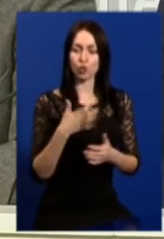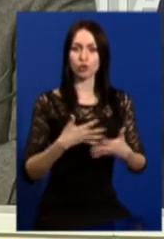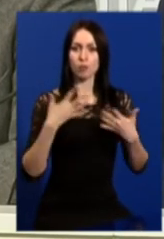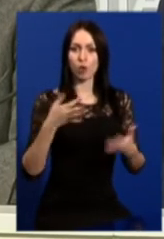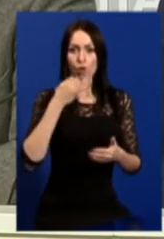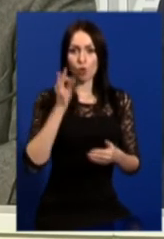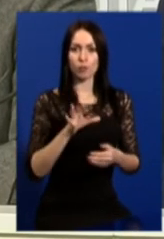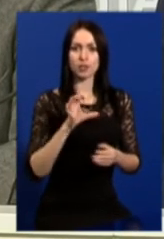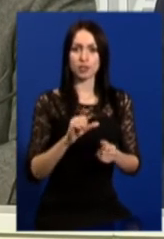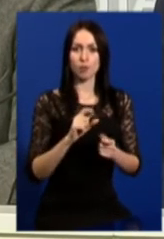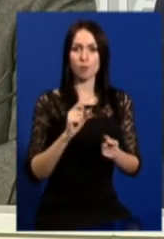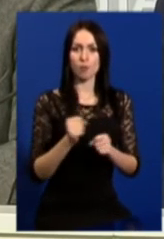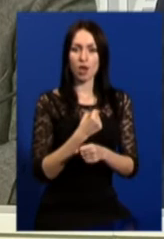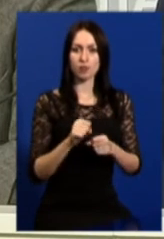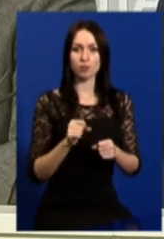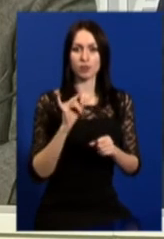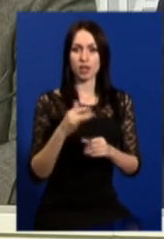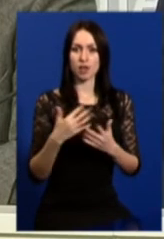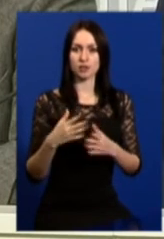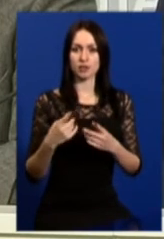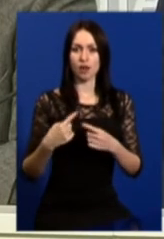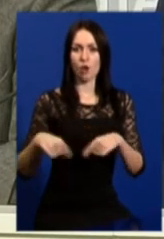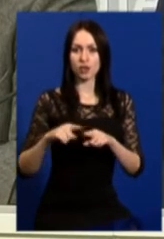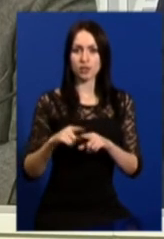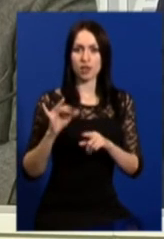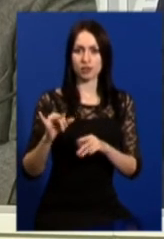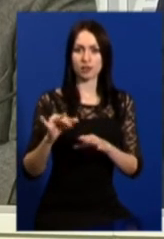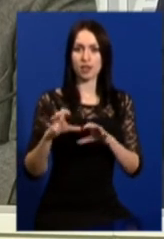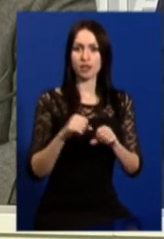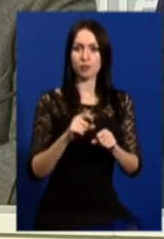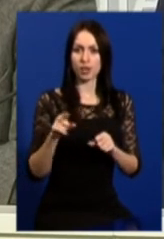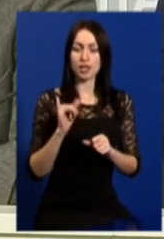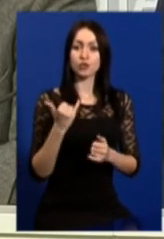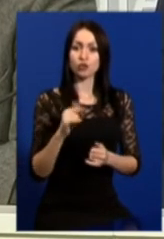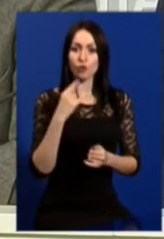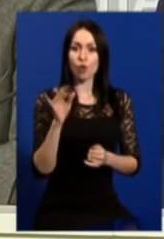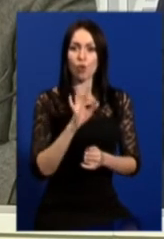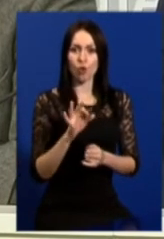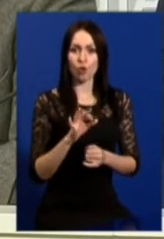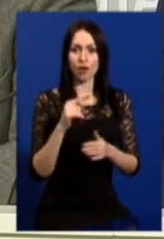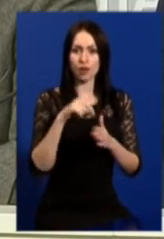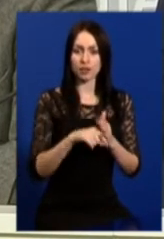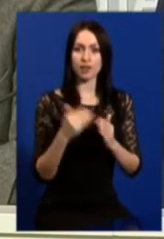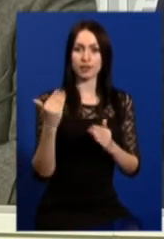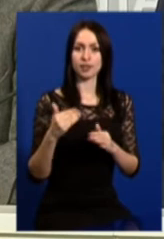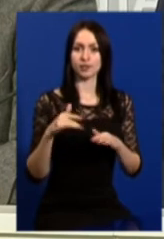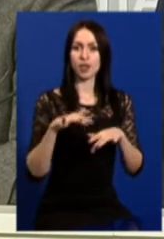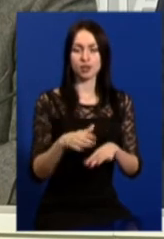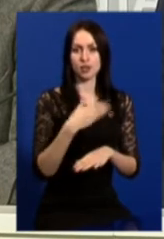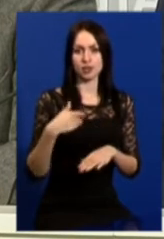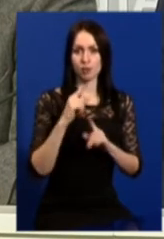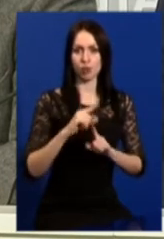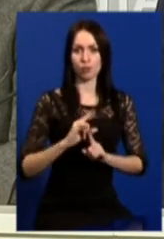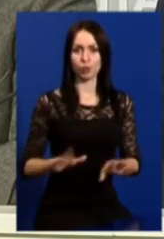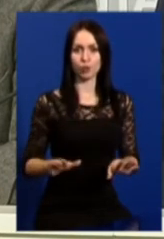досвід з боротьби та нейтралізації диверсійних груп та організацій. І зараз говорити про інтенсифікацію їхньої діяльності ми не будемо.